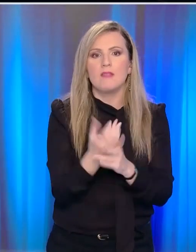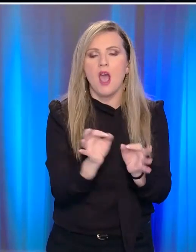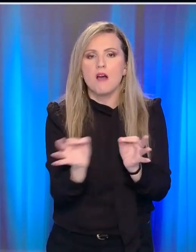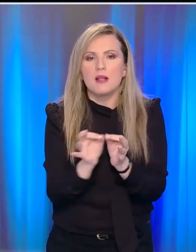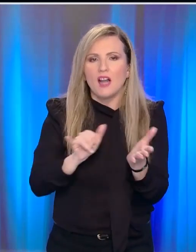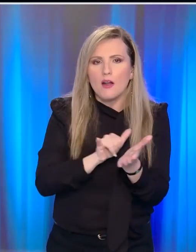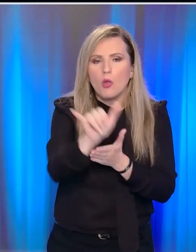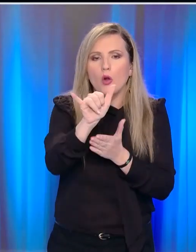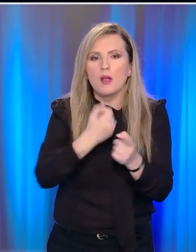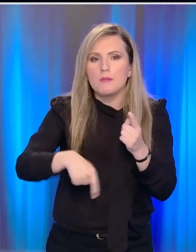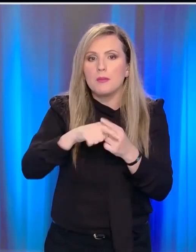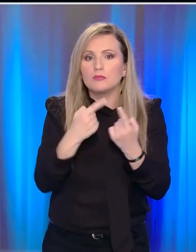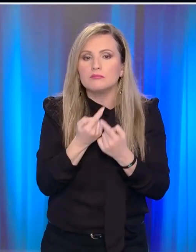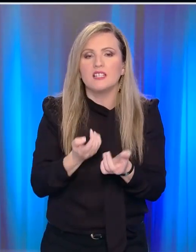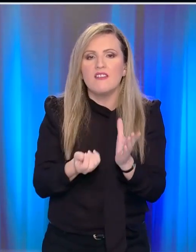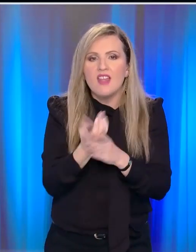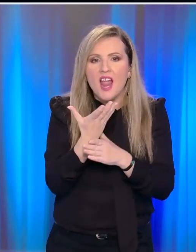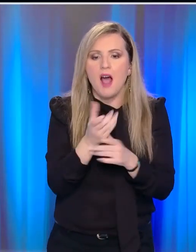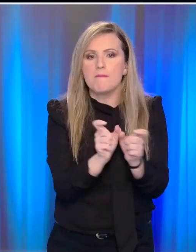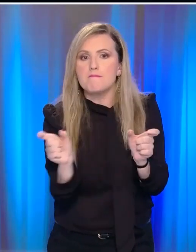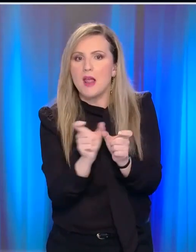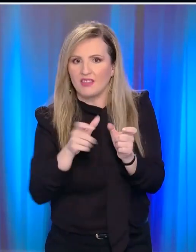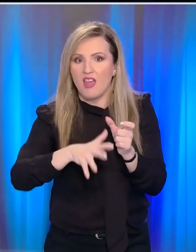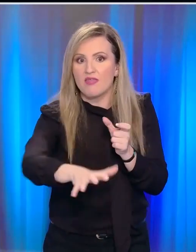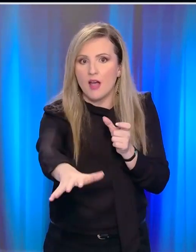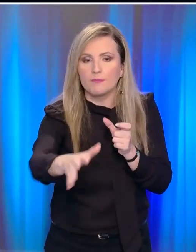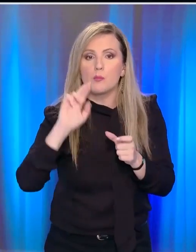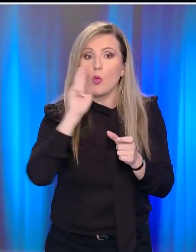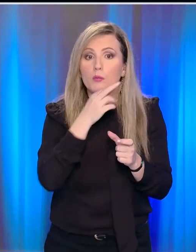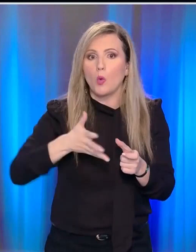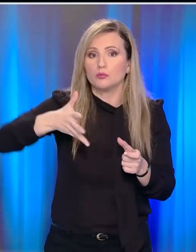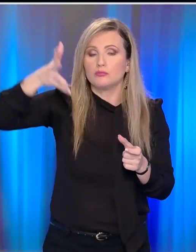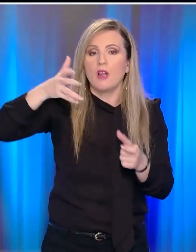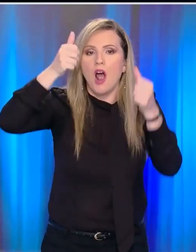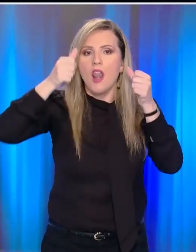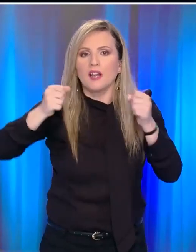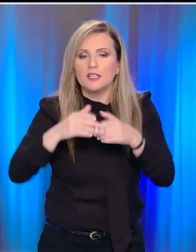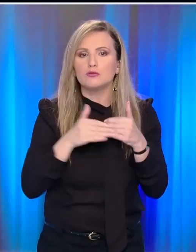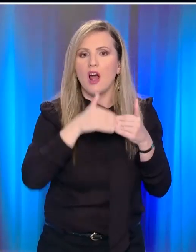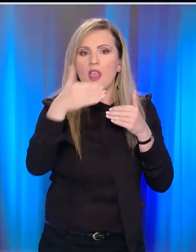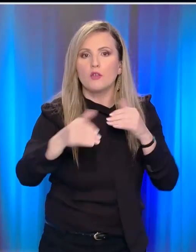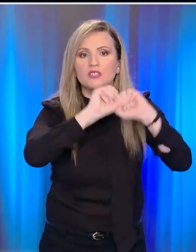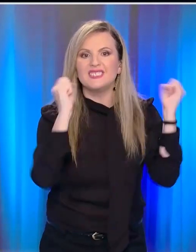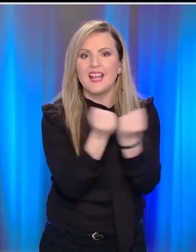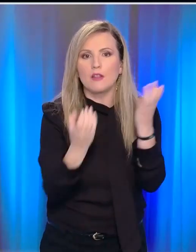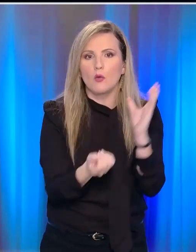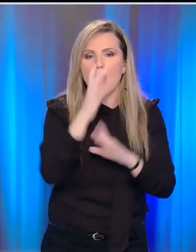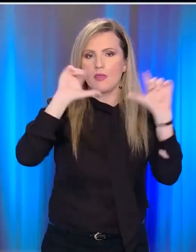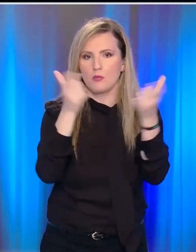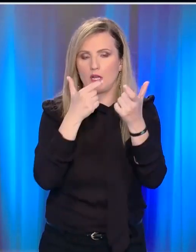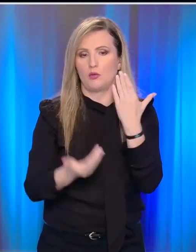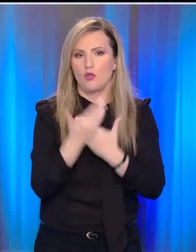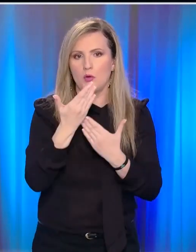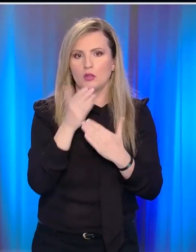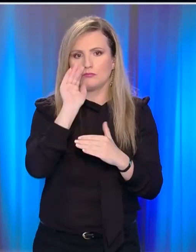στα αεροδρόμια, ενώ όλα δείχνουν ότι έρχονται και νέοι περιορισμοί. Ο Πρωθυπουργός ανακοίνωσε το πρωί την αναβολή του συνεδρίου της Νέας Δημοκρατίας.